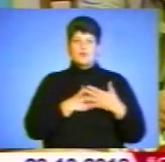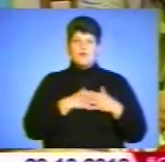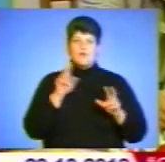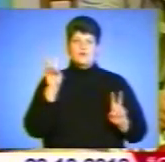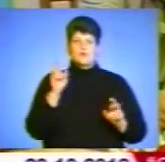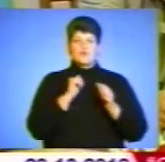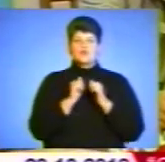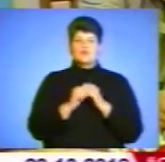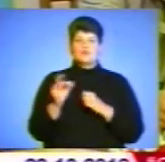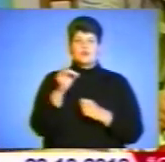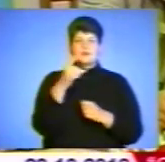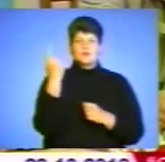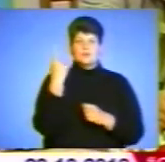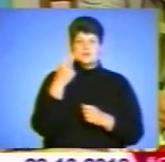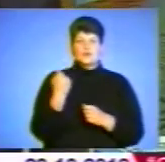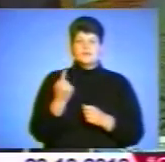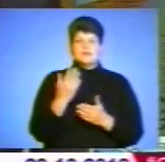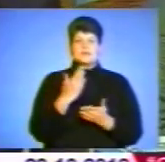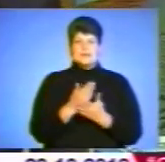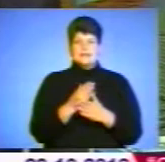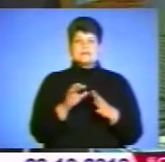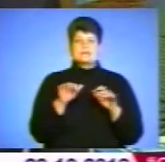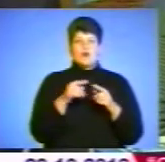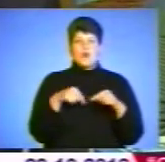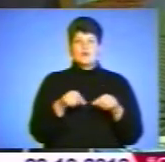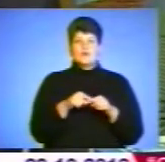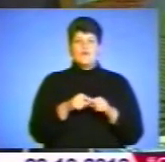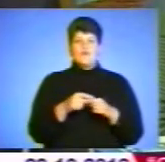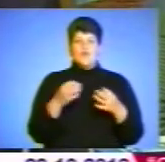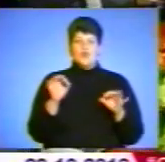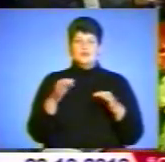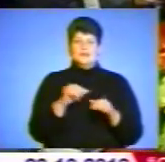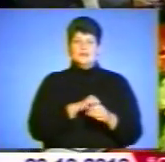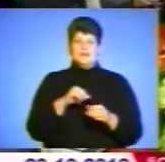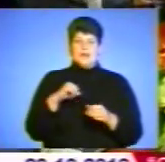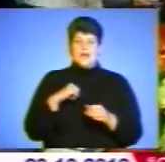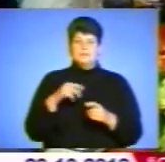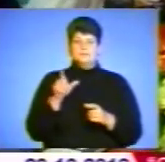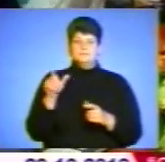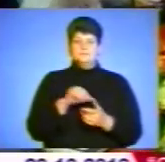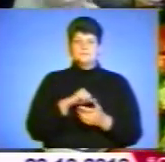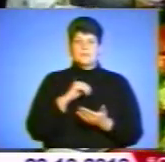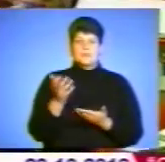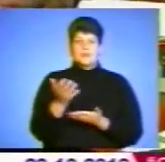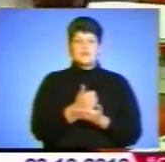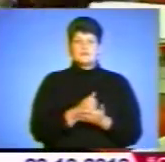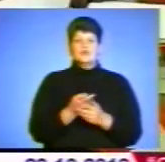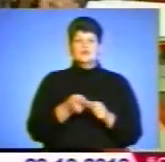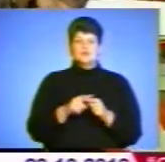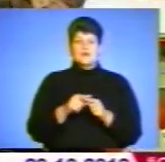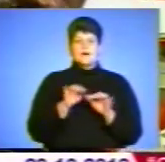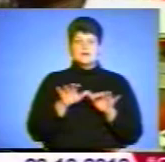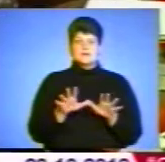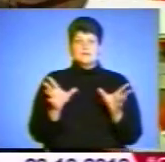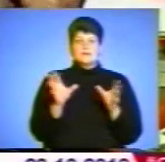районі Тернопільської області діяли штаби, загони та волонтери. Організаторам приємно відзначити, що цьогоріч до акції приєдналося